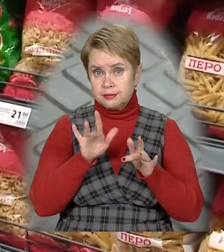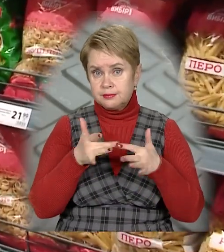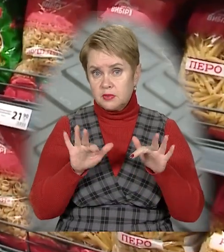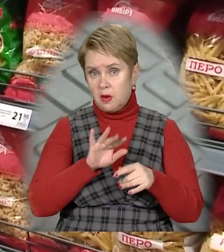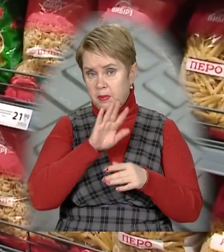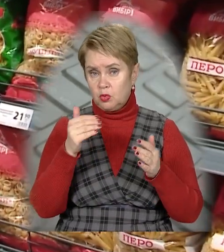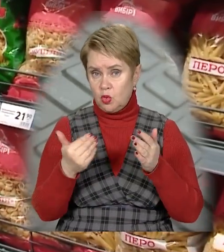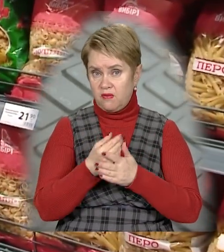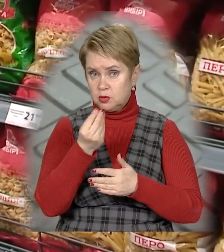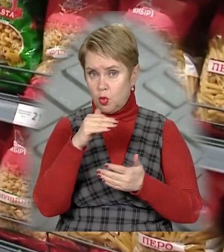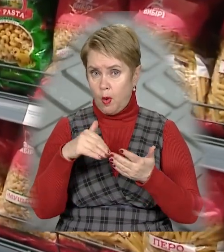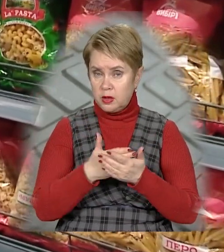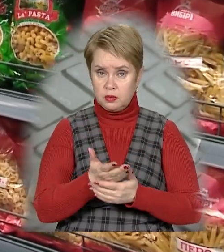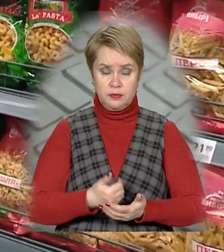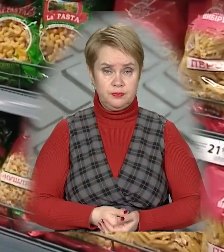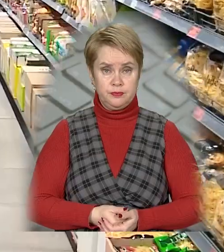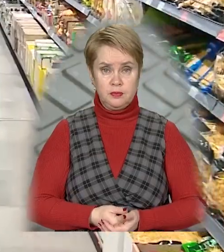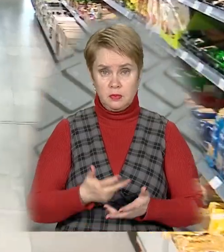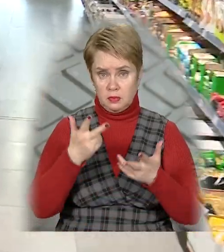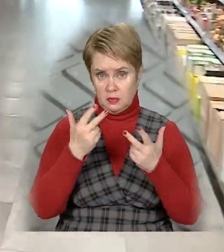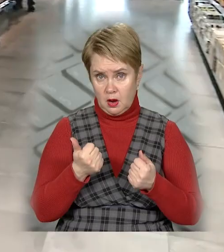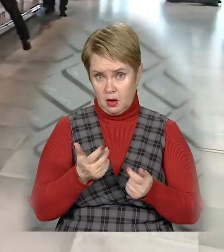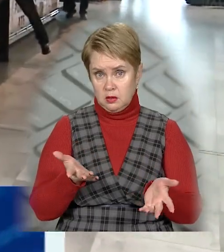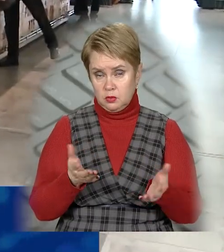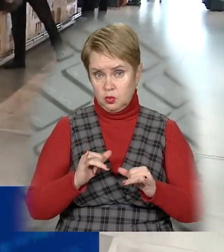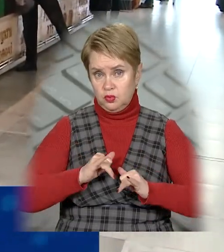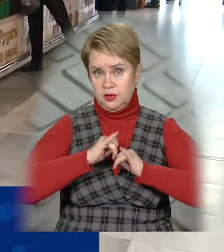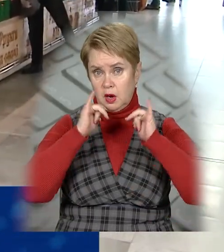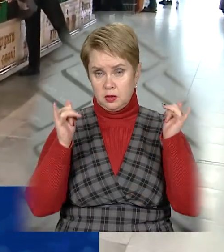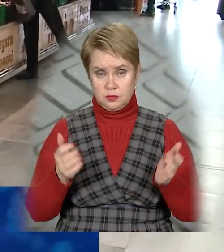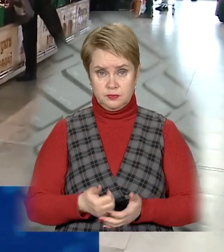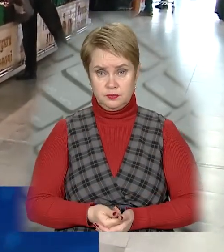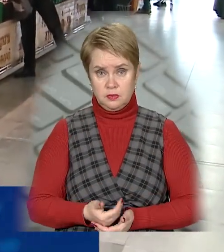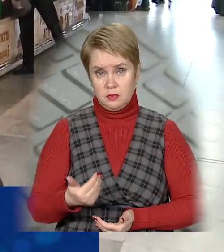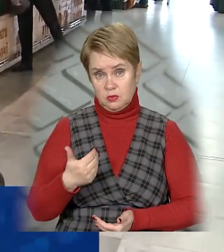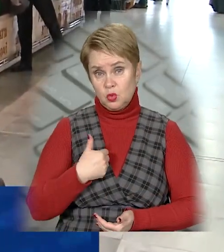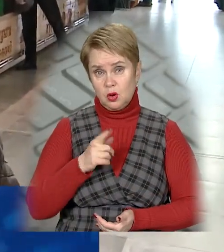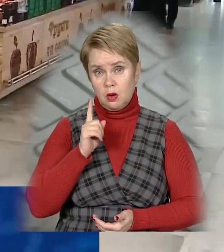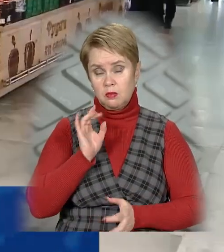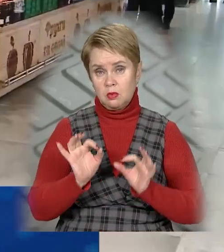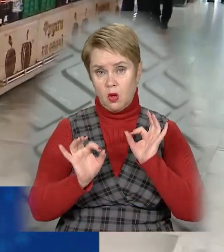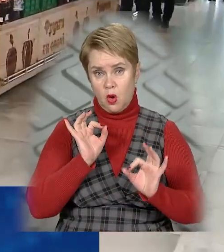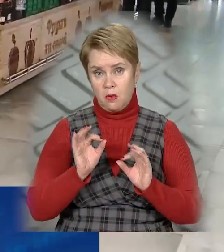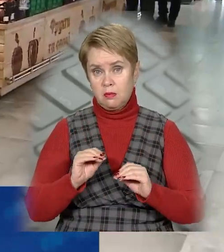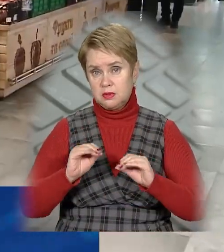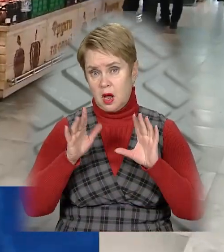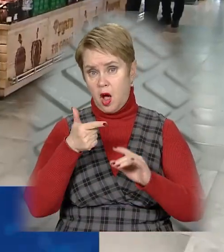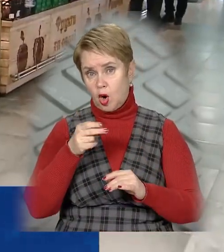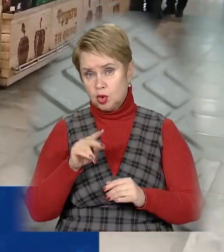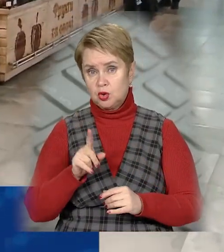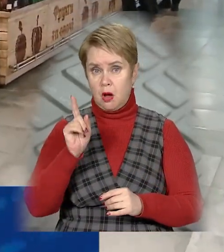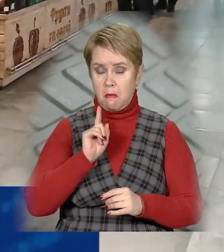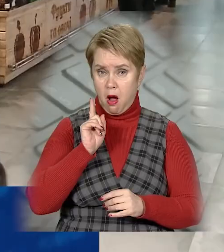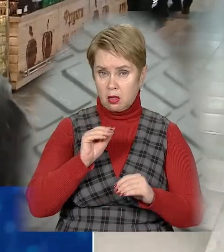підлаштовуватися під нову цінову політику. Звісно, ввеличили ціни. Для мене нормально. Гречка подорожала,